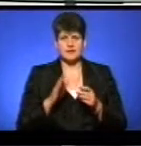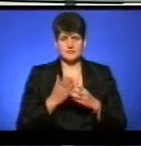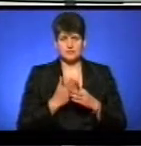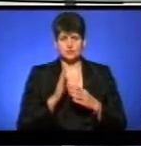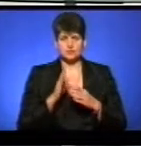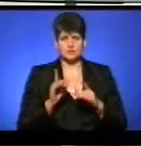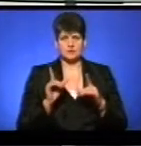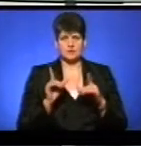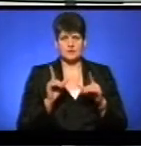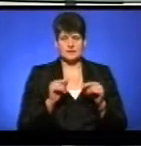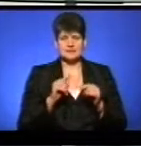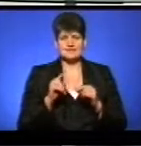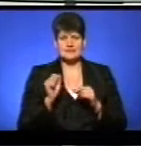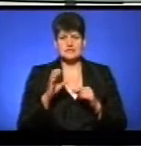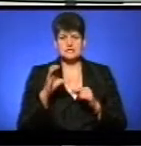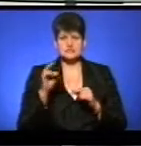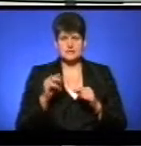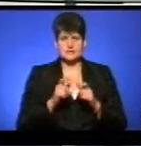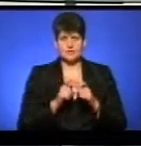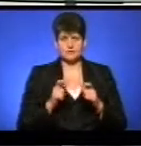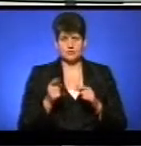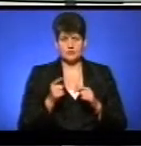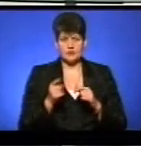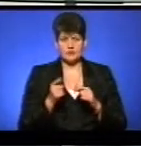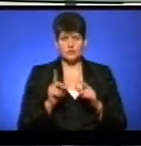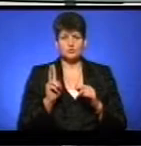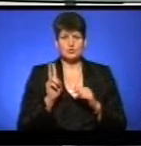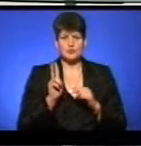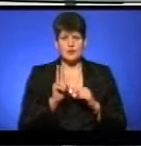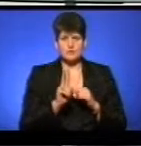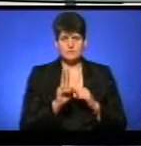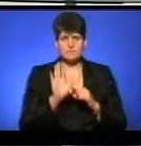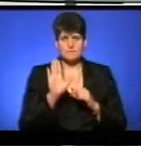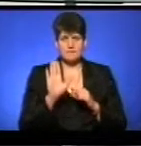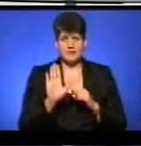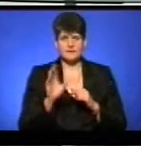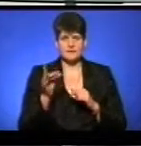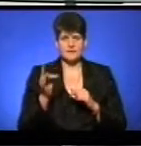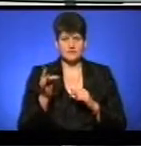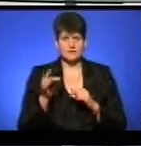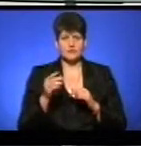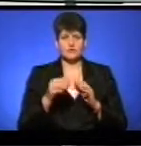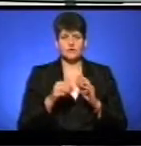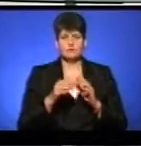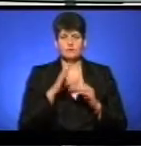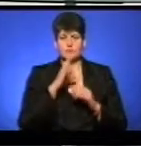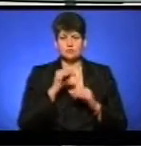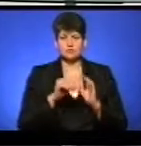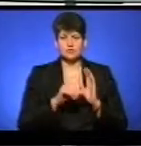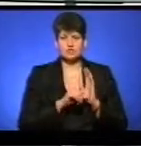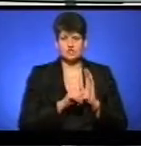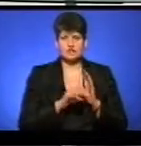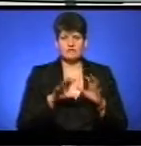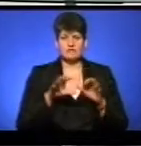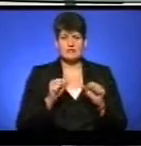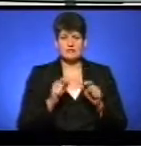проїзд за соціальною карткою Тернополянина. У тролейбусах він становитиме 5 гривень, у маршрутках – 6. Власників картки